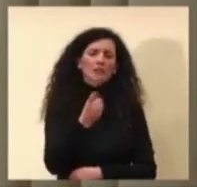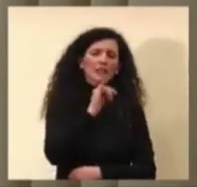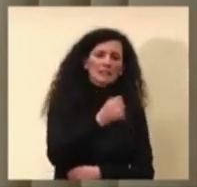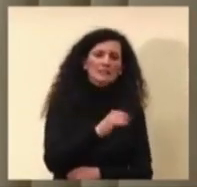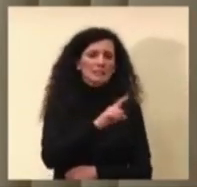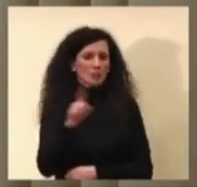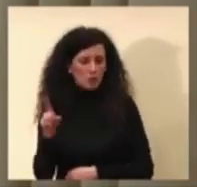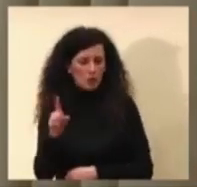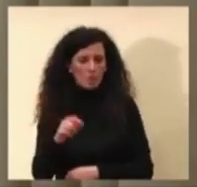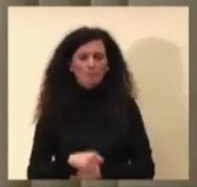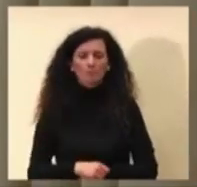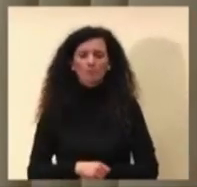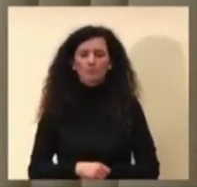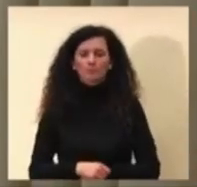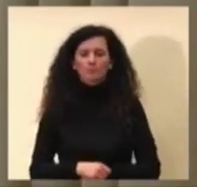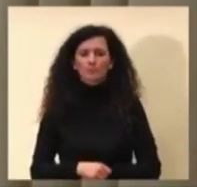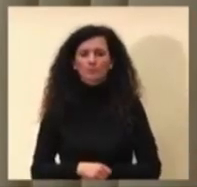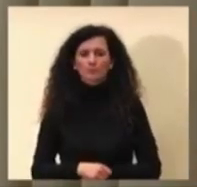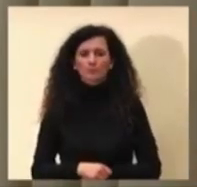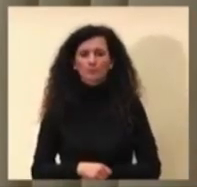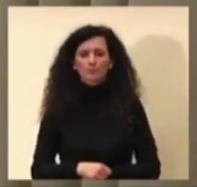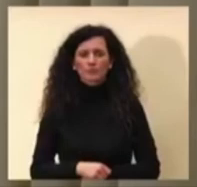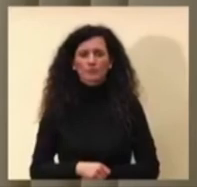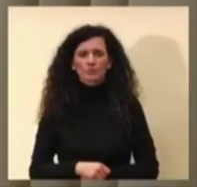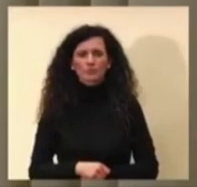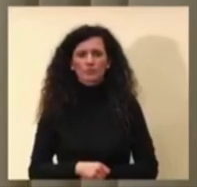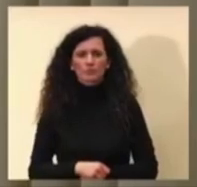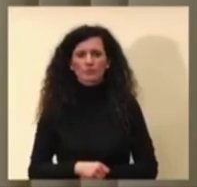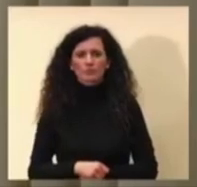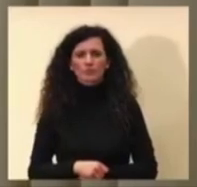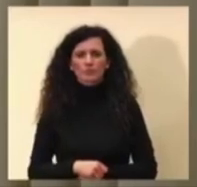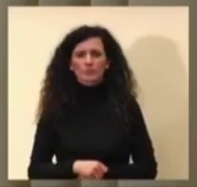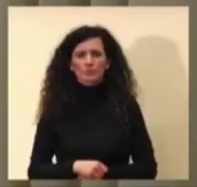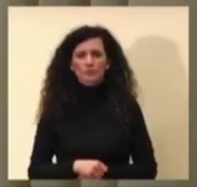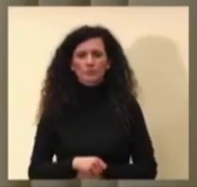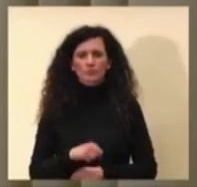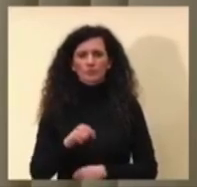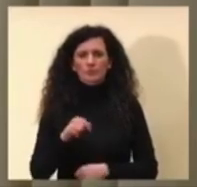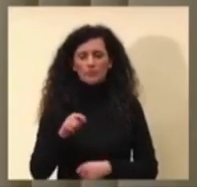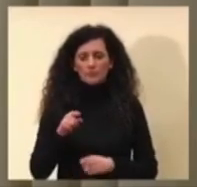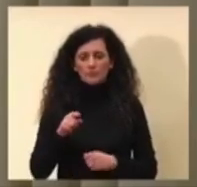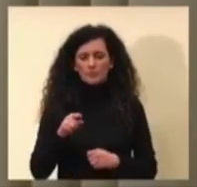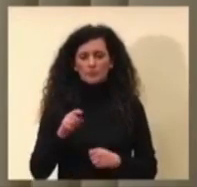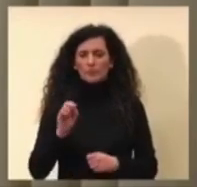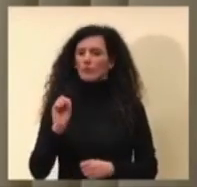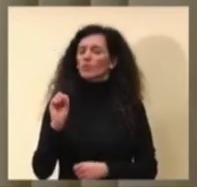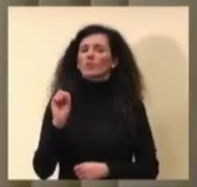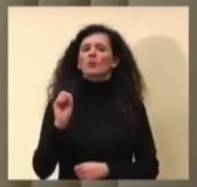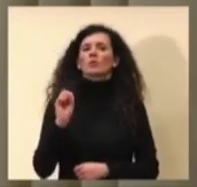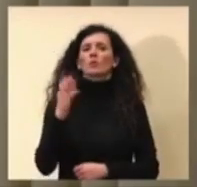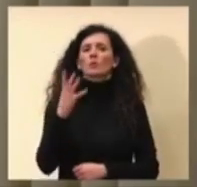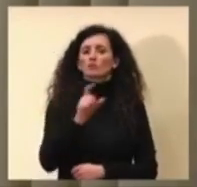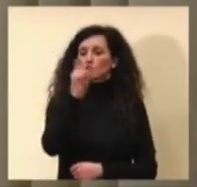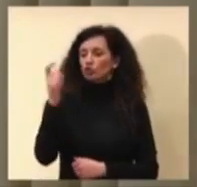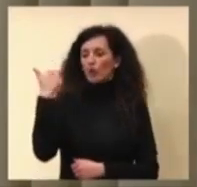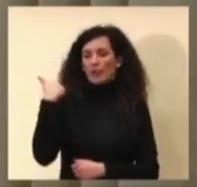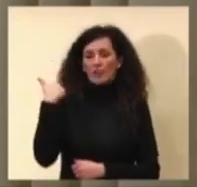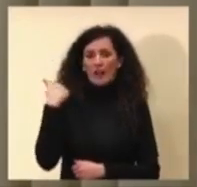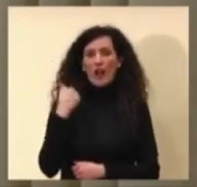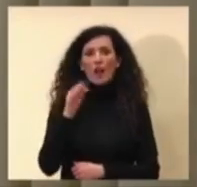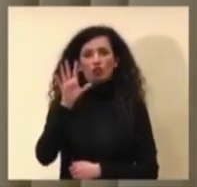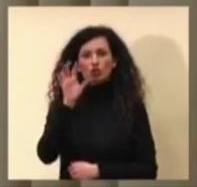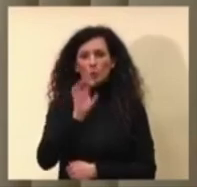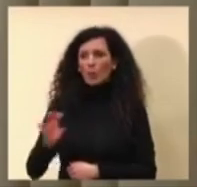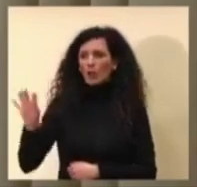uno dei problemi che sono stati nella flash survey della sforza di 15 giorni fa è che 5 regioni non hanno